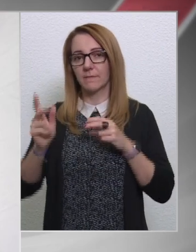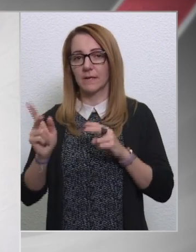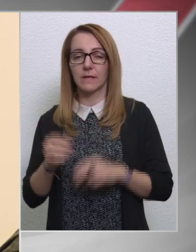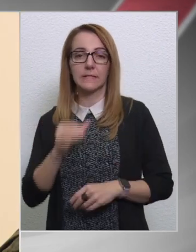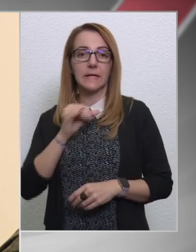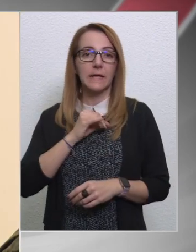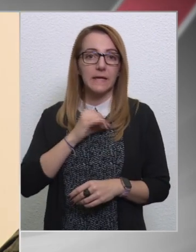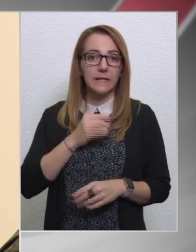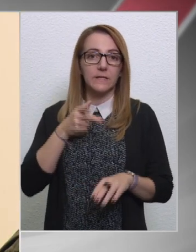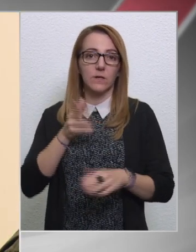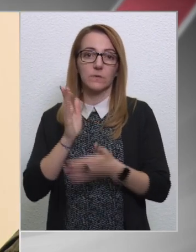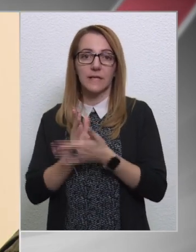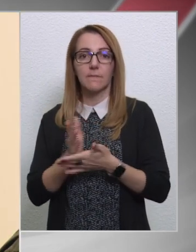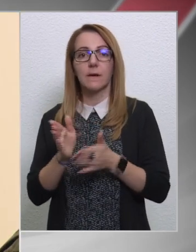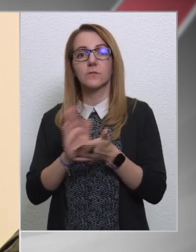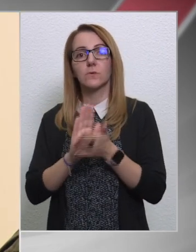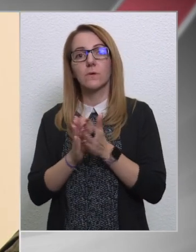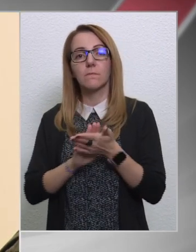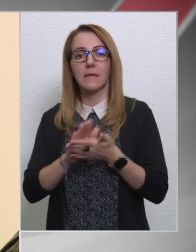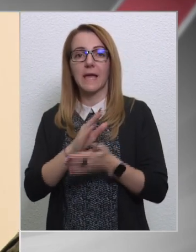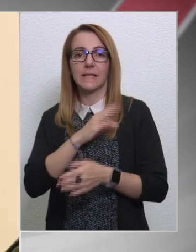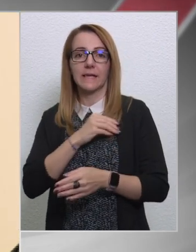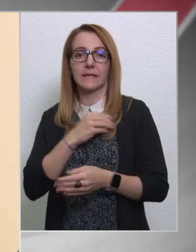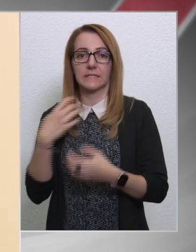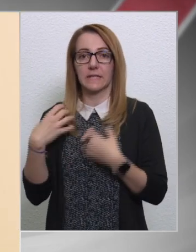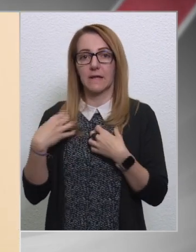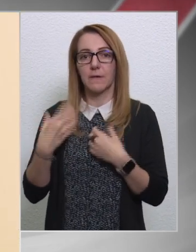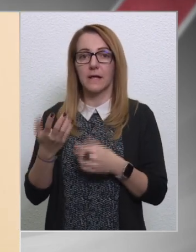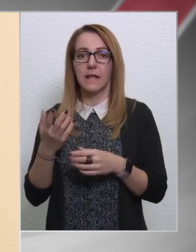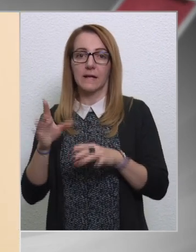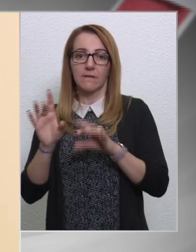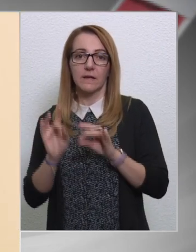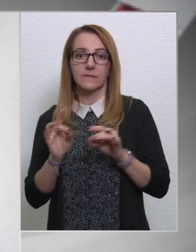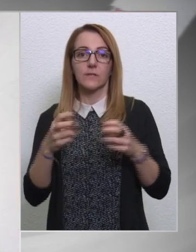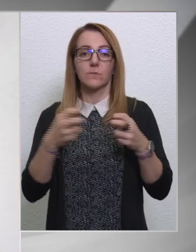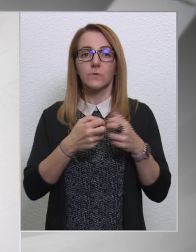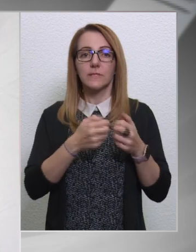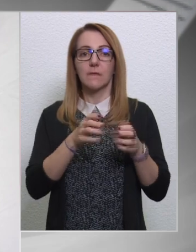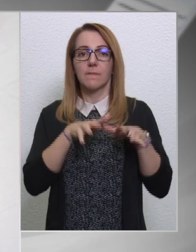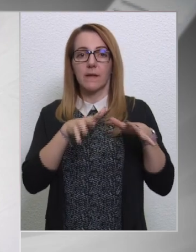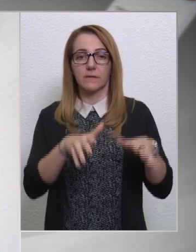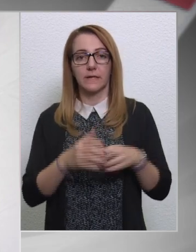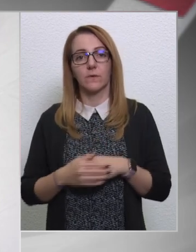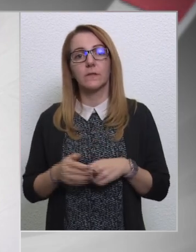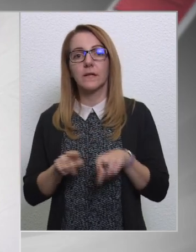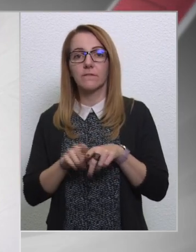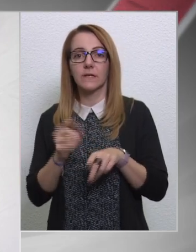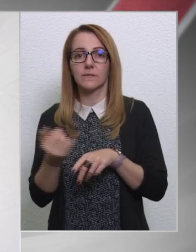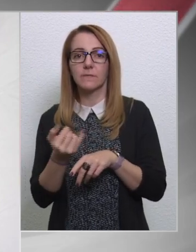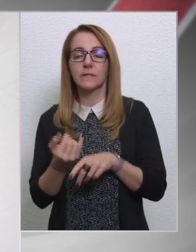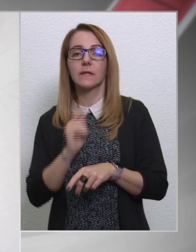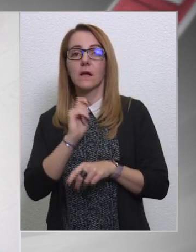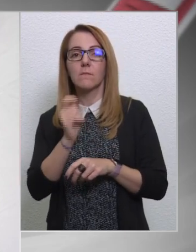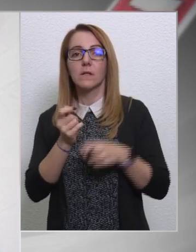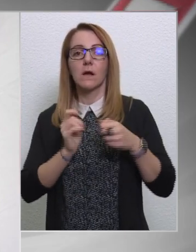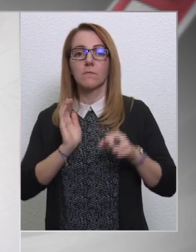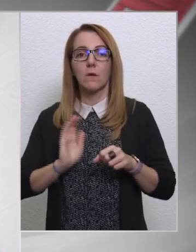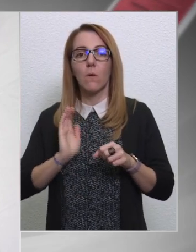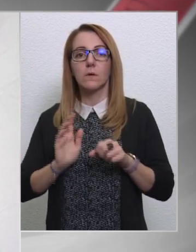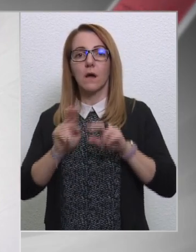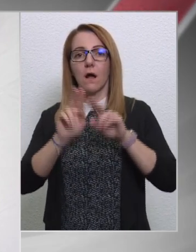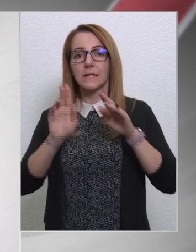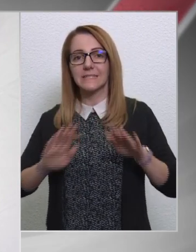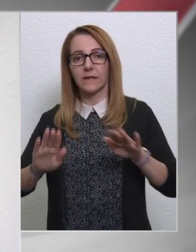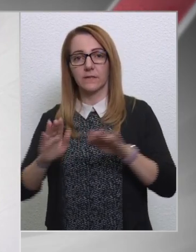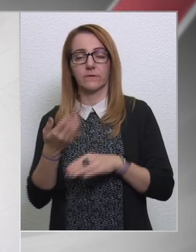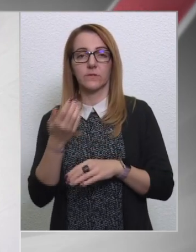Akkor érdekes, hogy ahhoz képest, hogy milyen gyengély szerepelnek a választásokban, melyez képest Brüsszelben milyen hatékban. Így van, ez mindig a magyar baloldal internacionalista hagyományai erősek, tehát